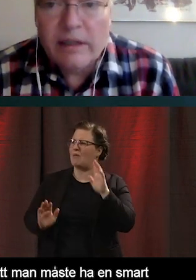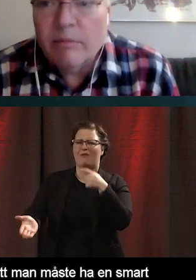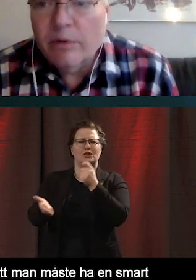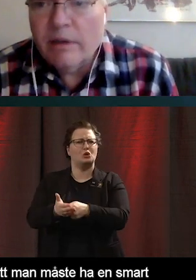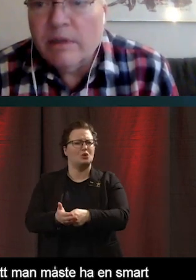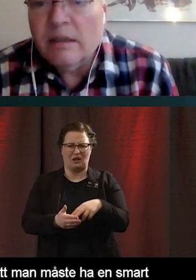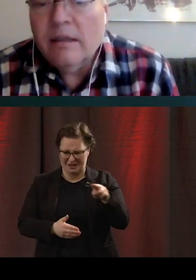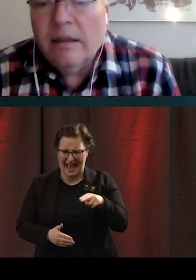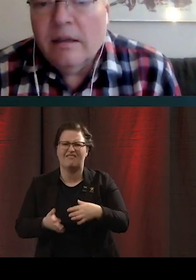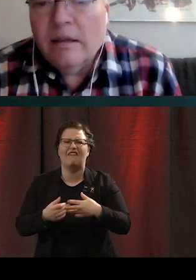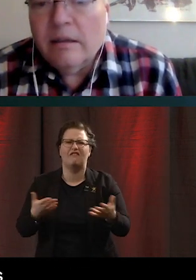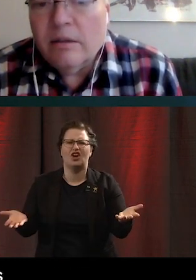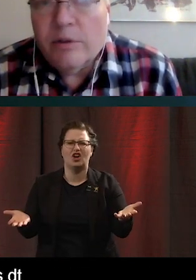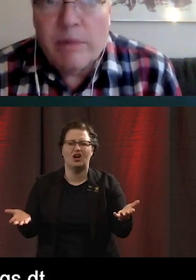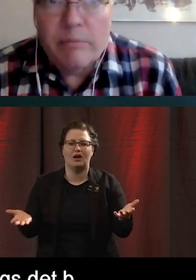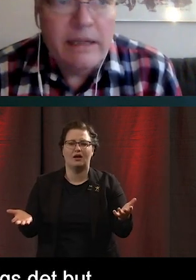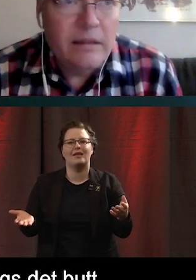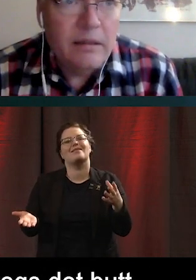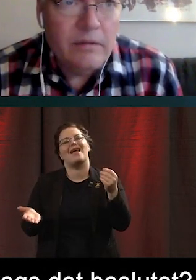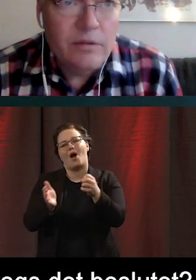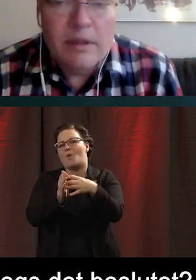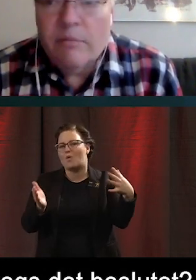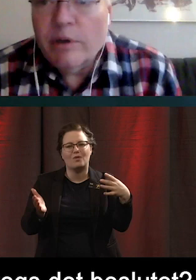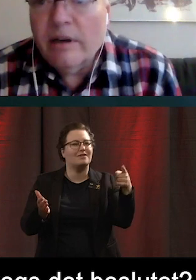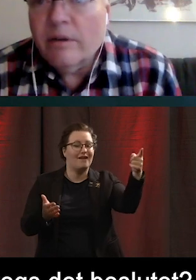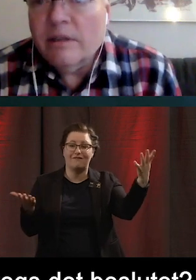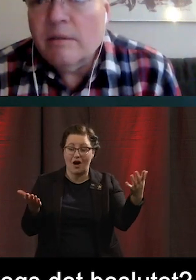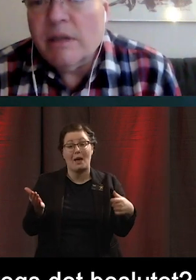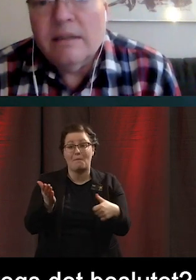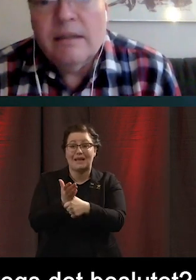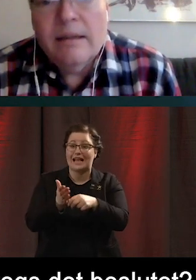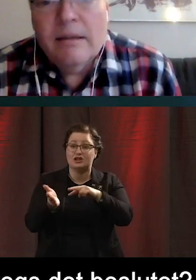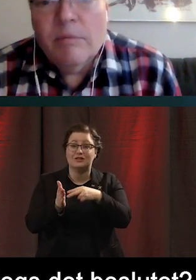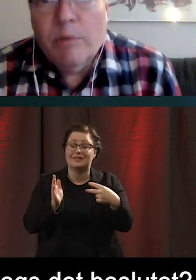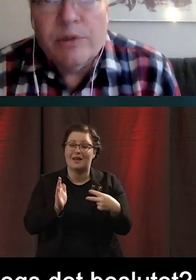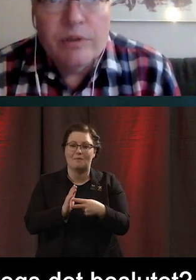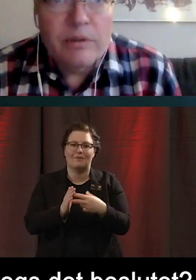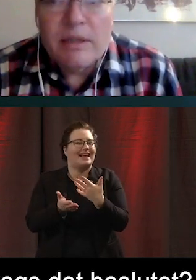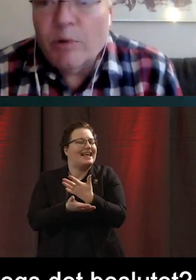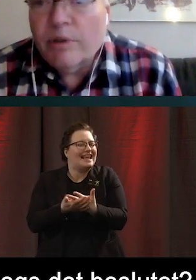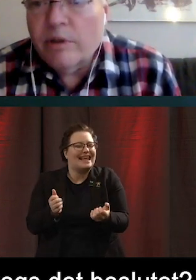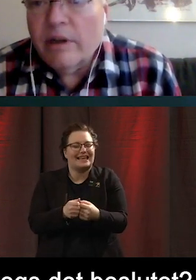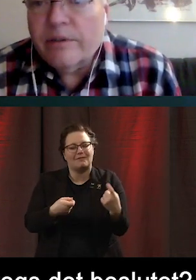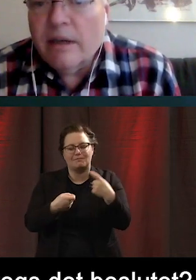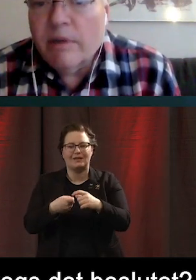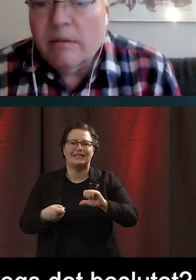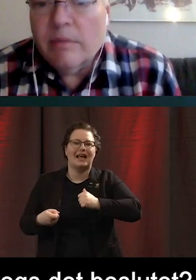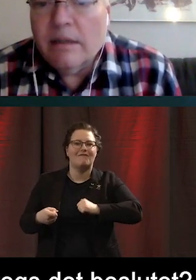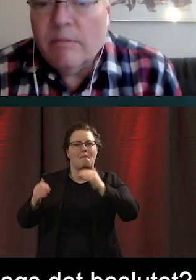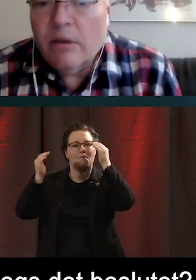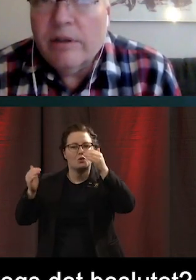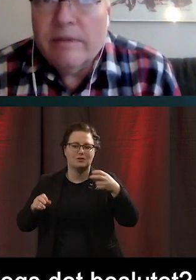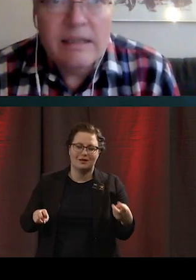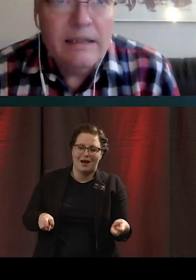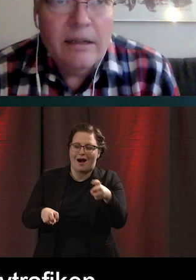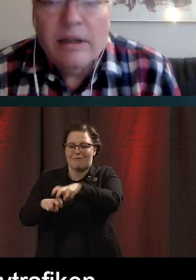tog vi det kan man undra. Men det har ju med biljettsystem att göra. Det har inte med bussen och transporterna att göra sådär. Men